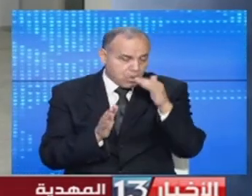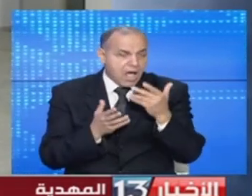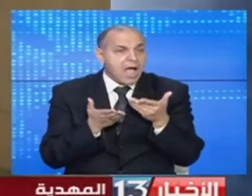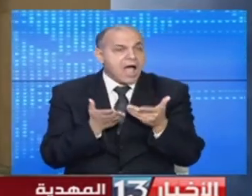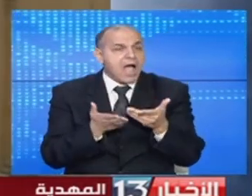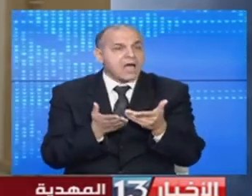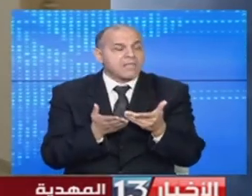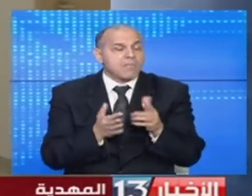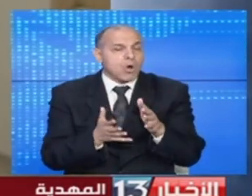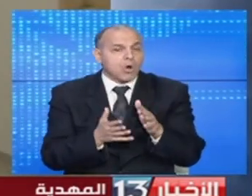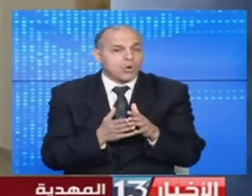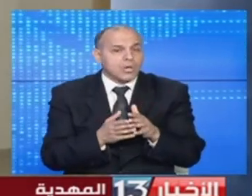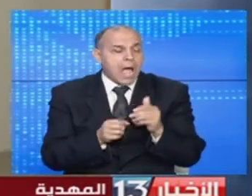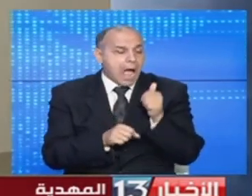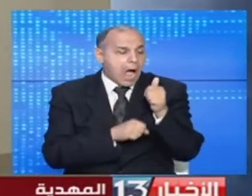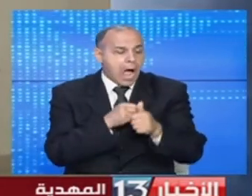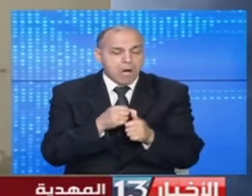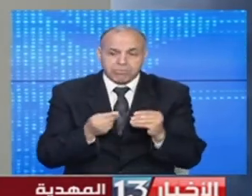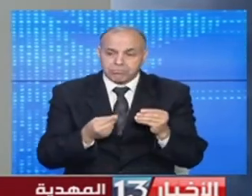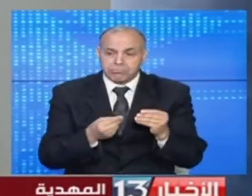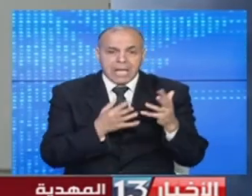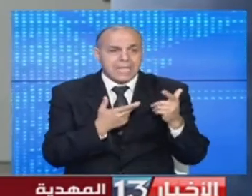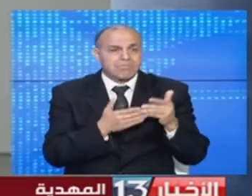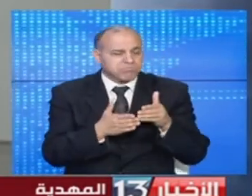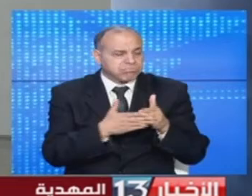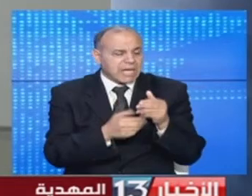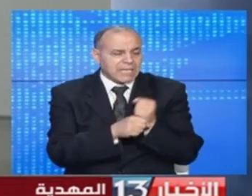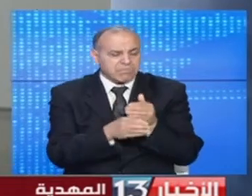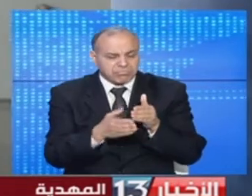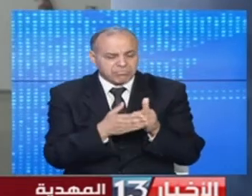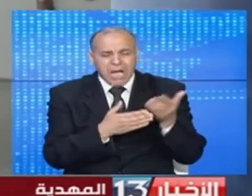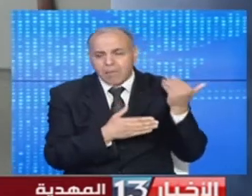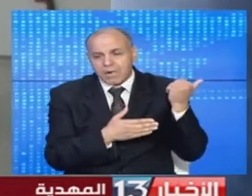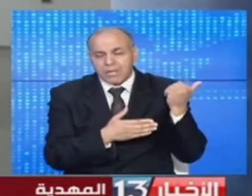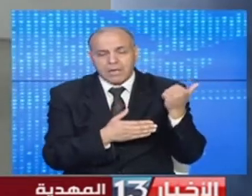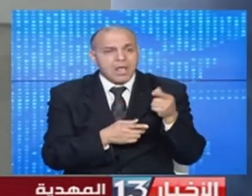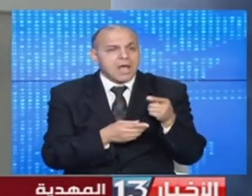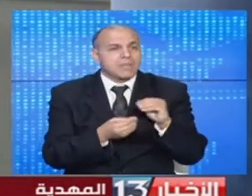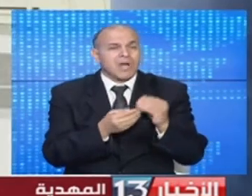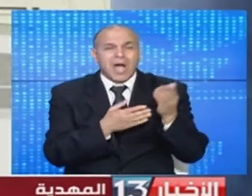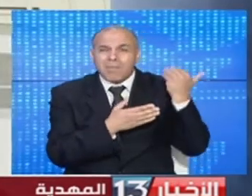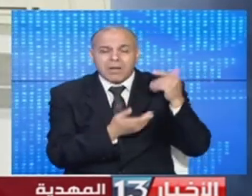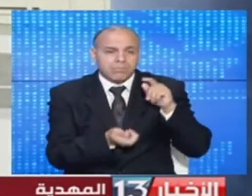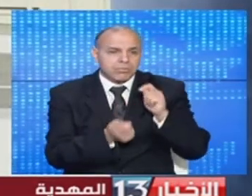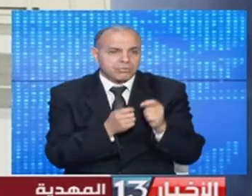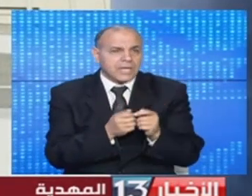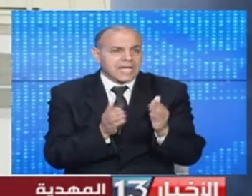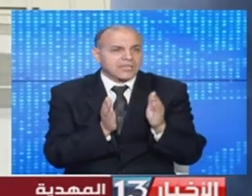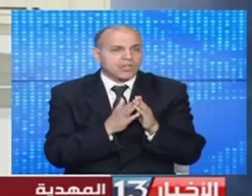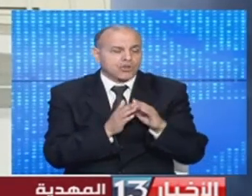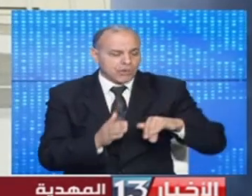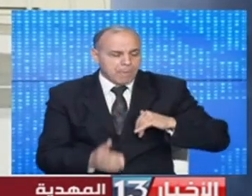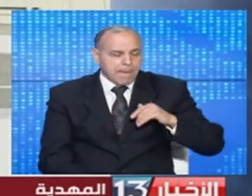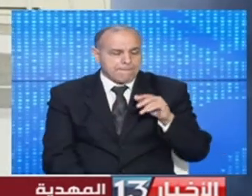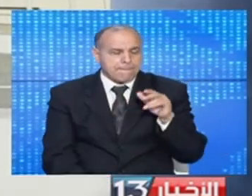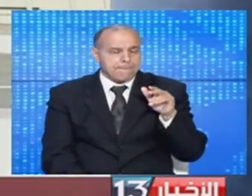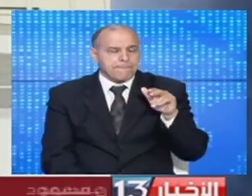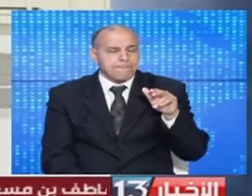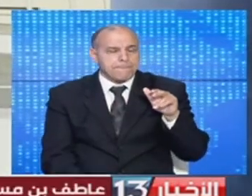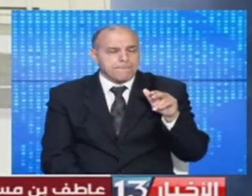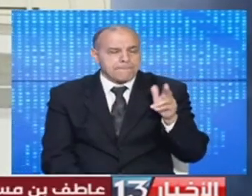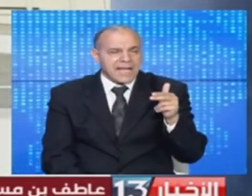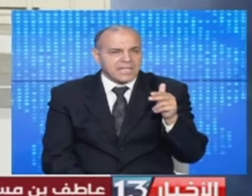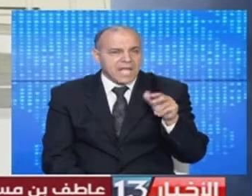جاهز منذ ما يقارب السنة دون احتساب تعطل الأشغال التي رافقت هدم المبنى القديم دار شباب المهدية من 2012